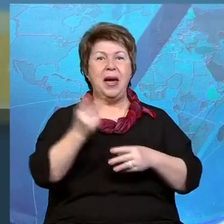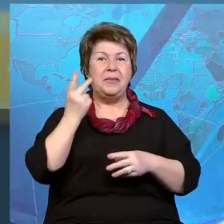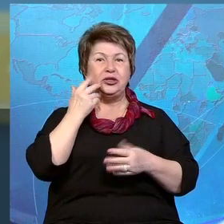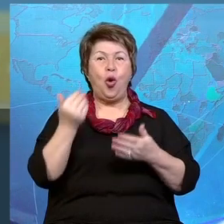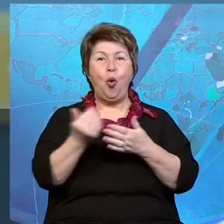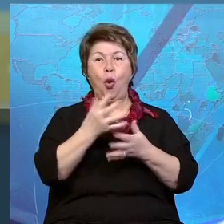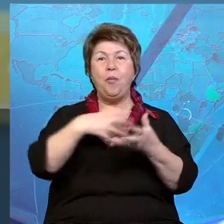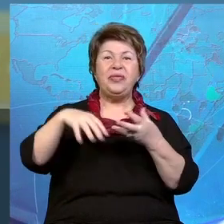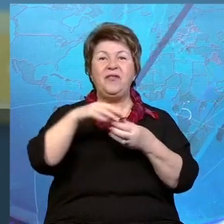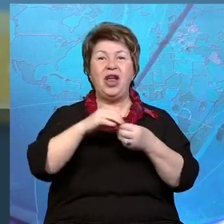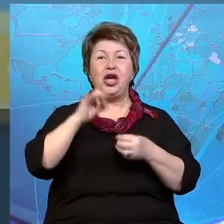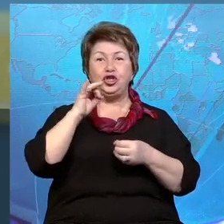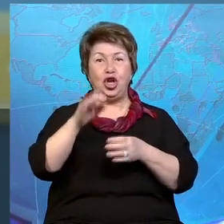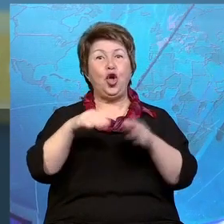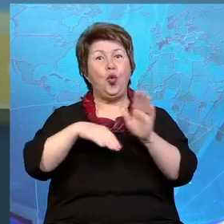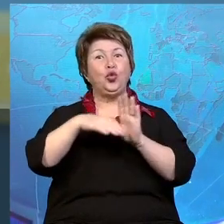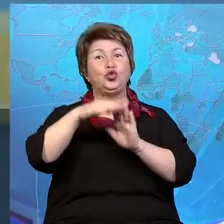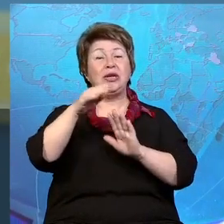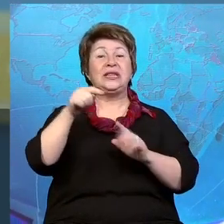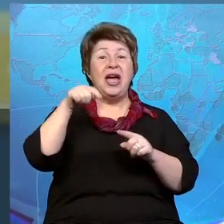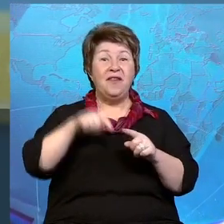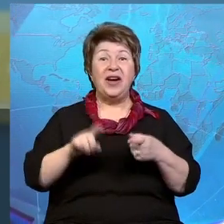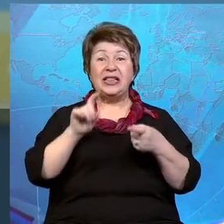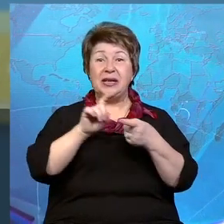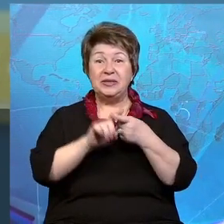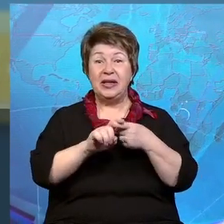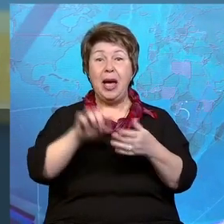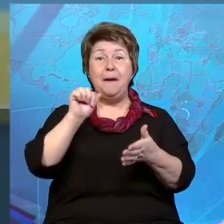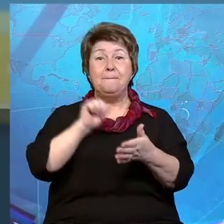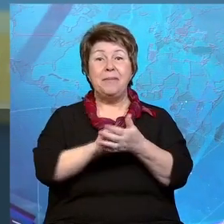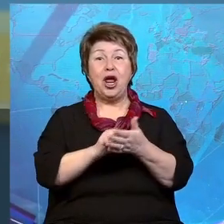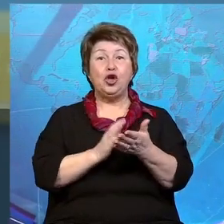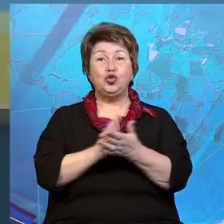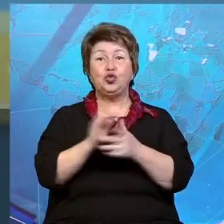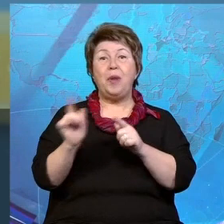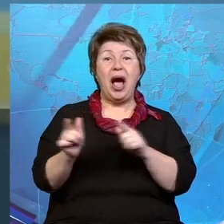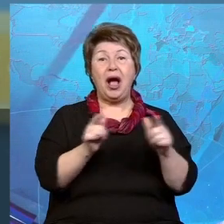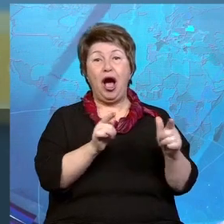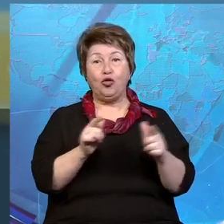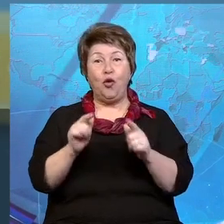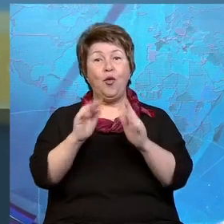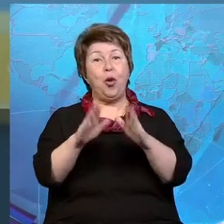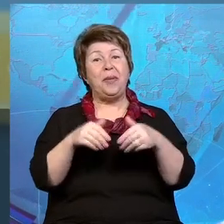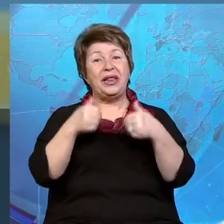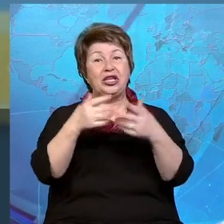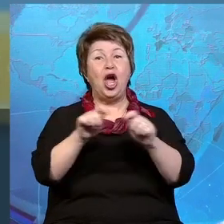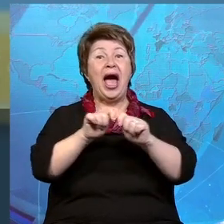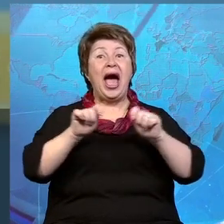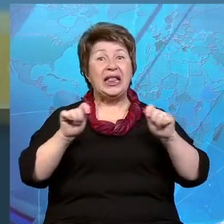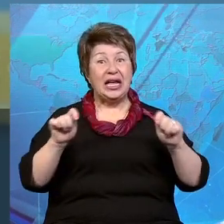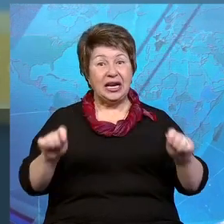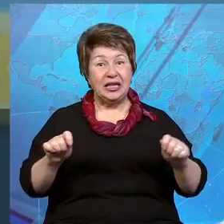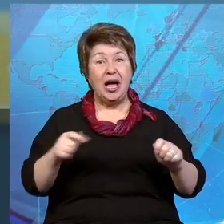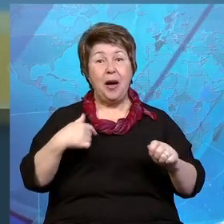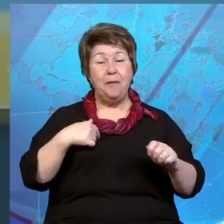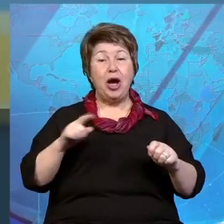обновляющийся и совершенствующийся. В этой связи пресс-служба готова к предложениям и открыта к предложениям.